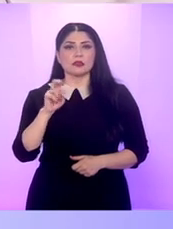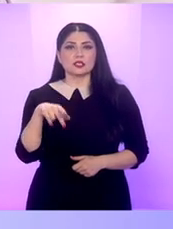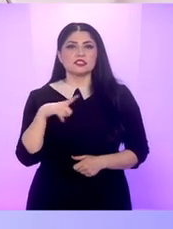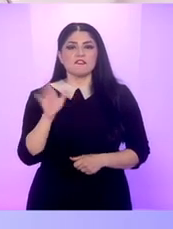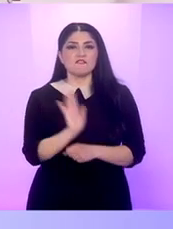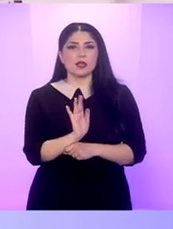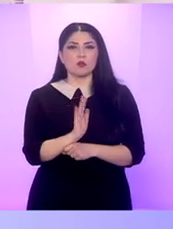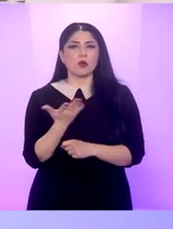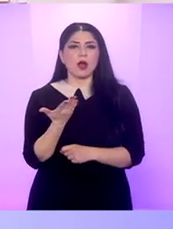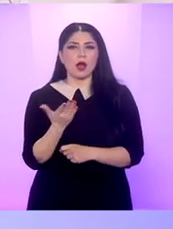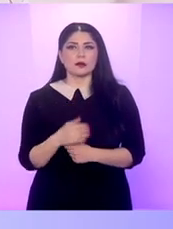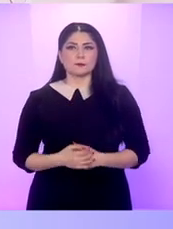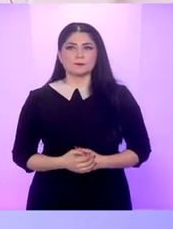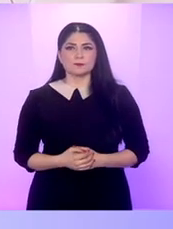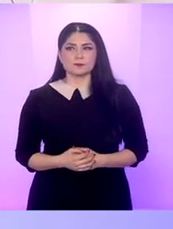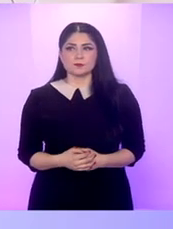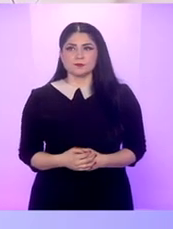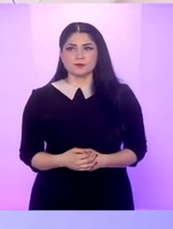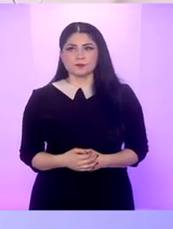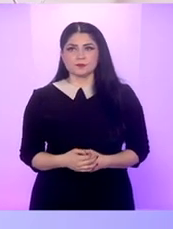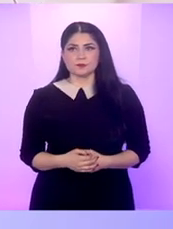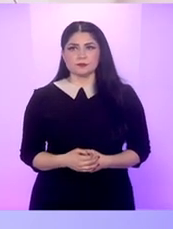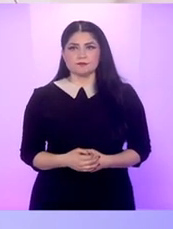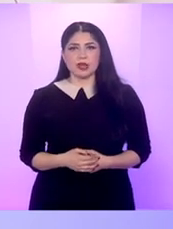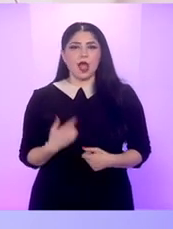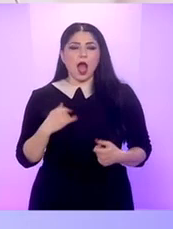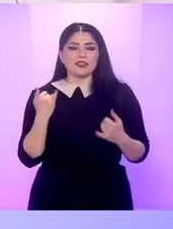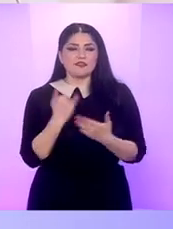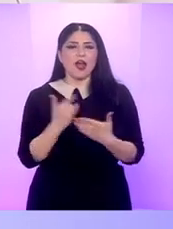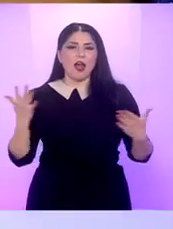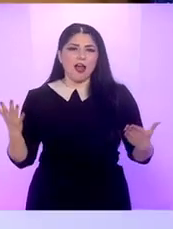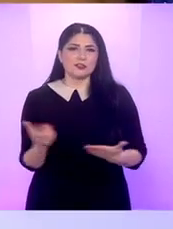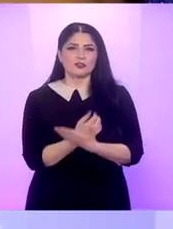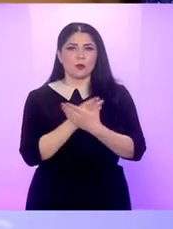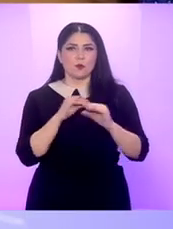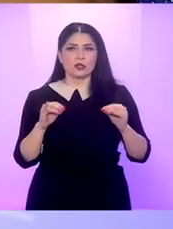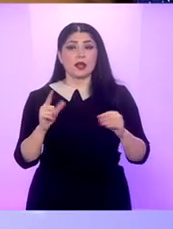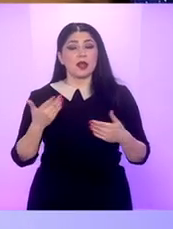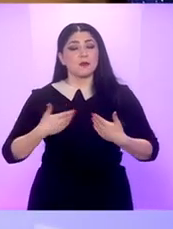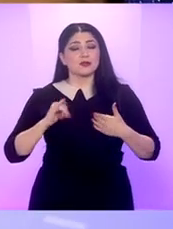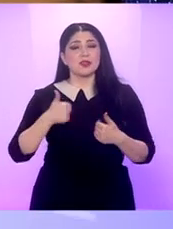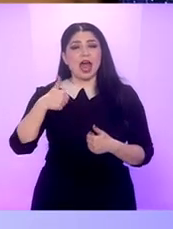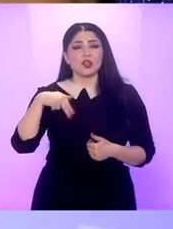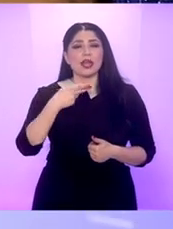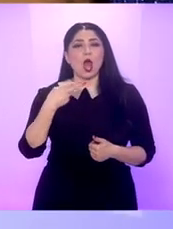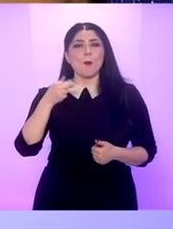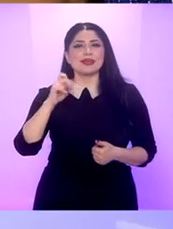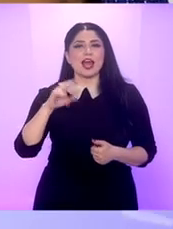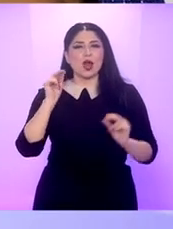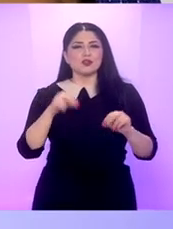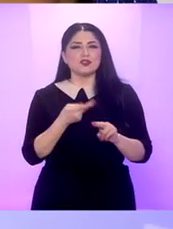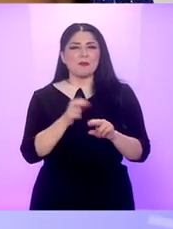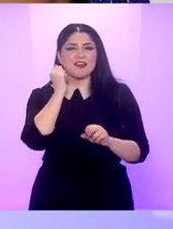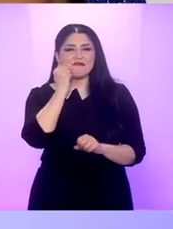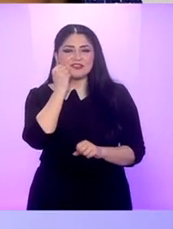este filmul care culege, până la urmă, rezumând această ediție la URI Dar ne bucurăm foarte mult și pentru Anthony Hopkins care devine cel mai învârst